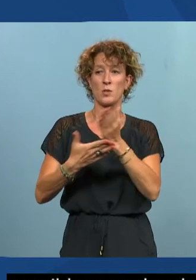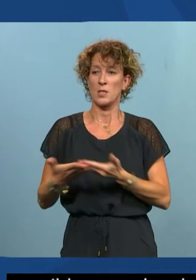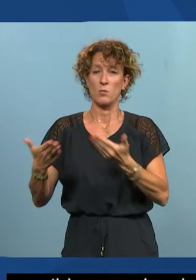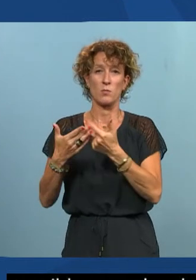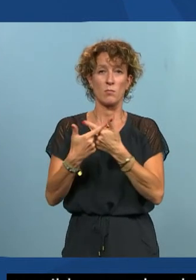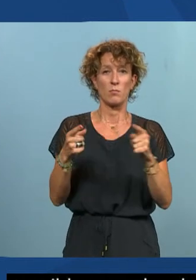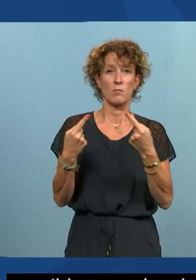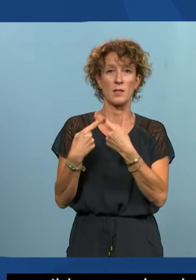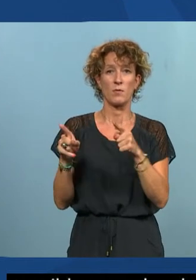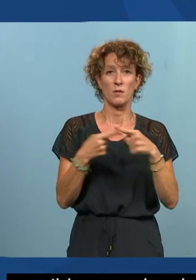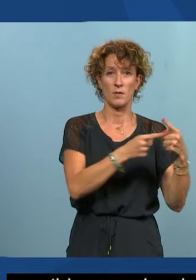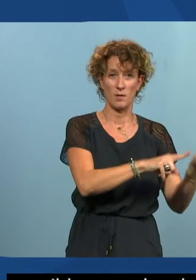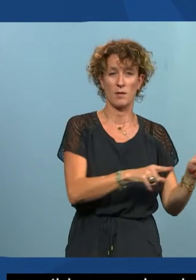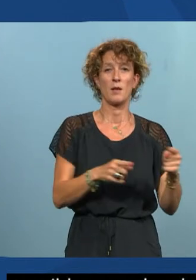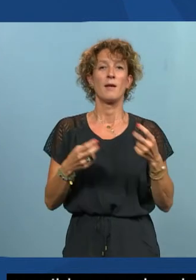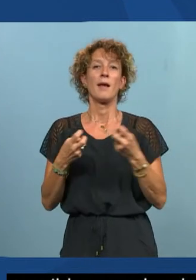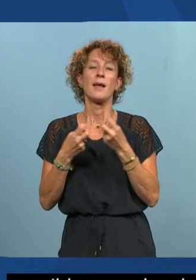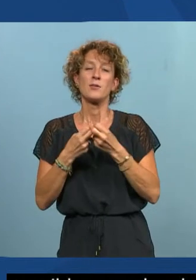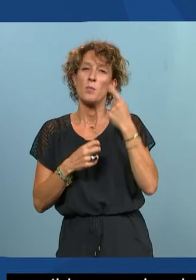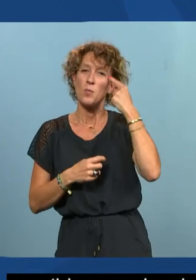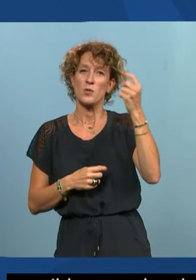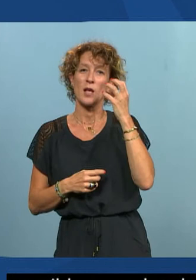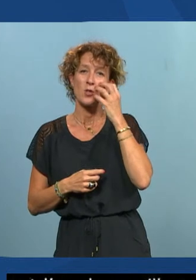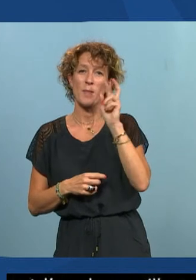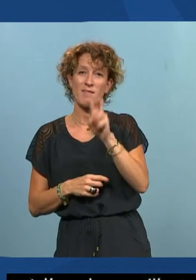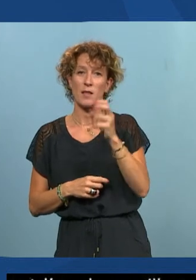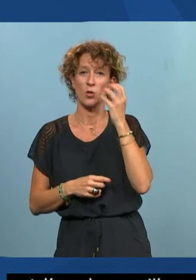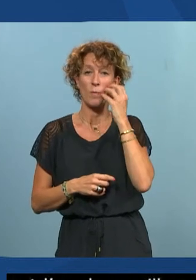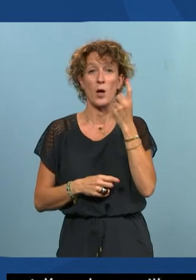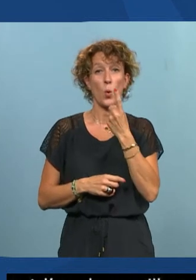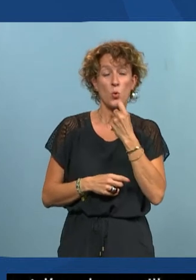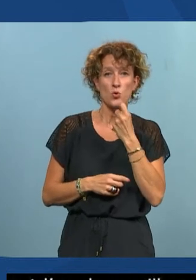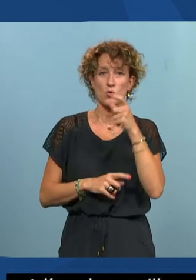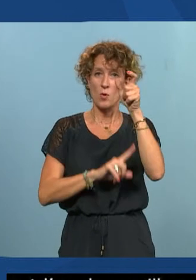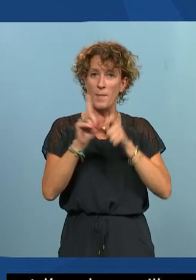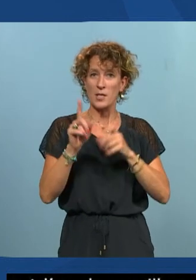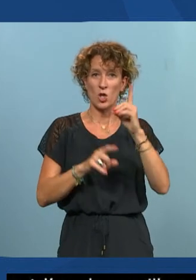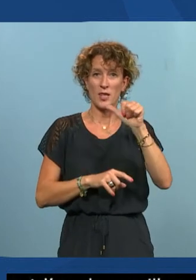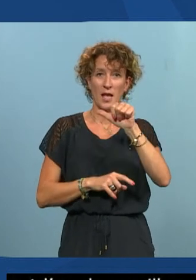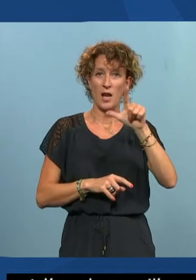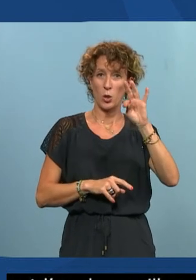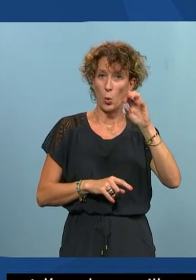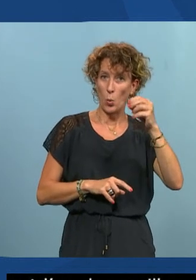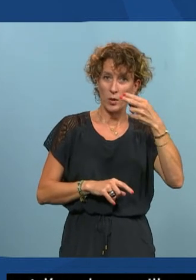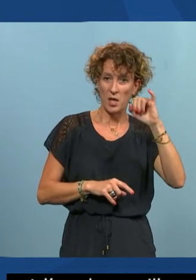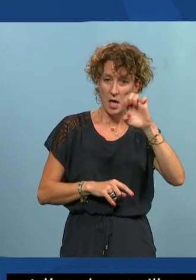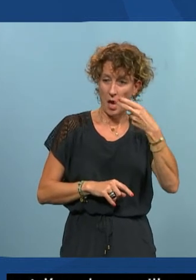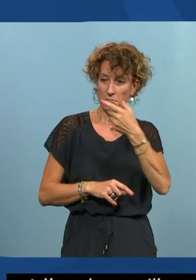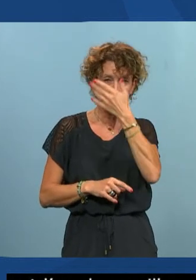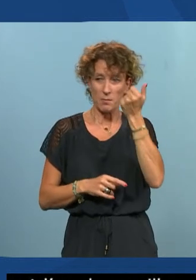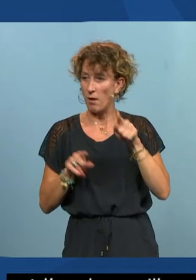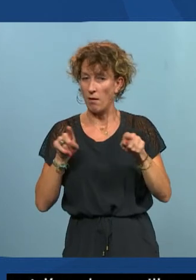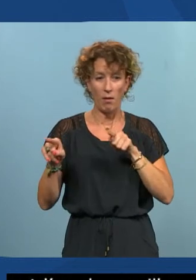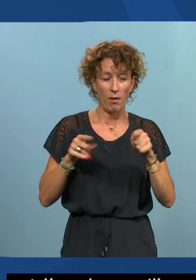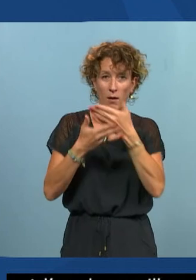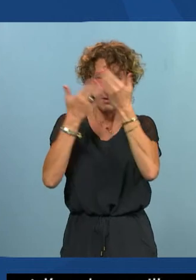c'est les fameux exemples de la tomate verte et de tomate rouge où évidemment le daltonien lui il sait pas si les tomates sont mûres ou pas donc n'allez jamais manger une salade de tomates